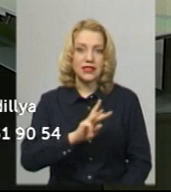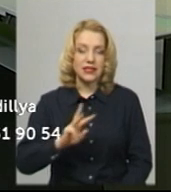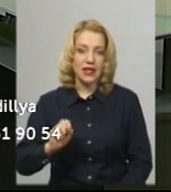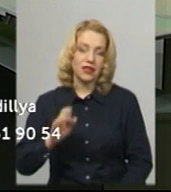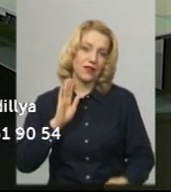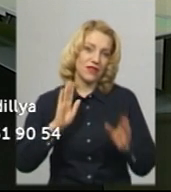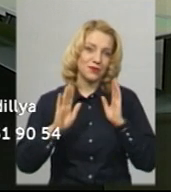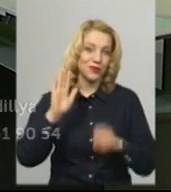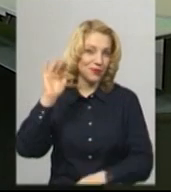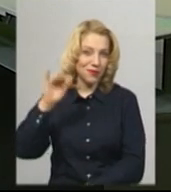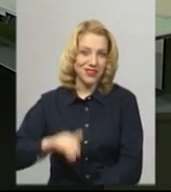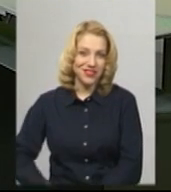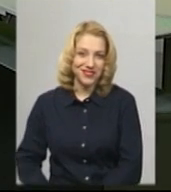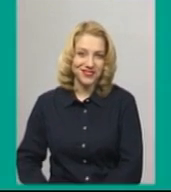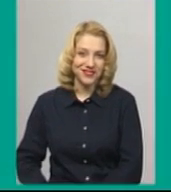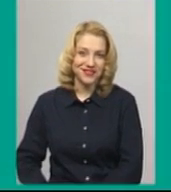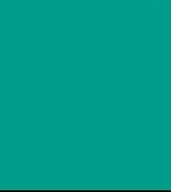на сторінці у Фейсбук. Побачимось.